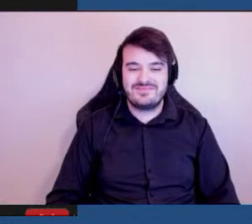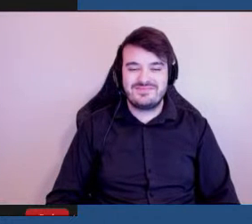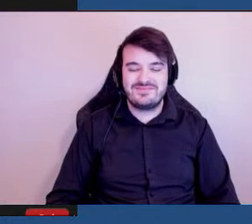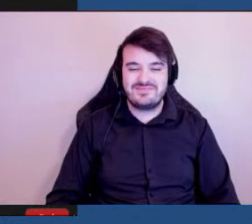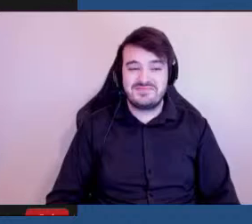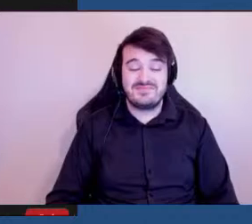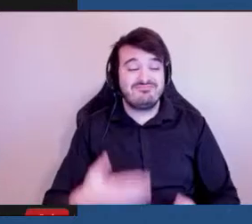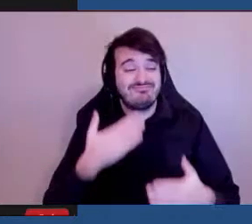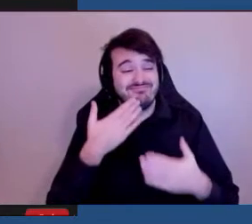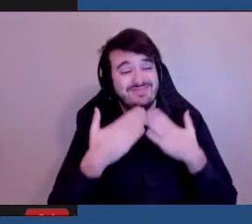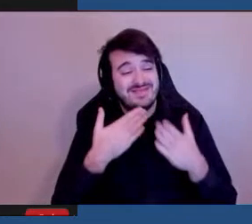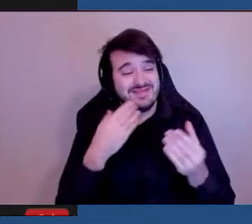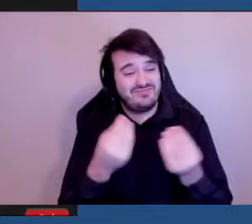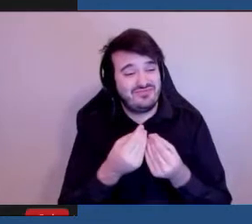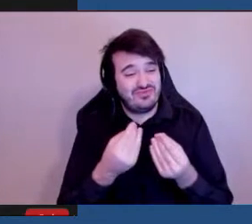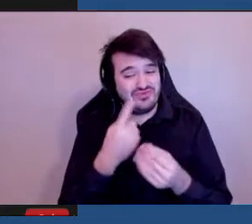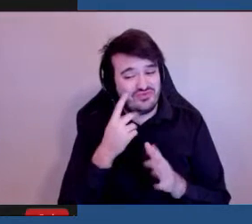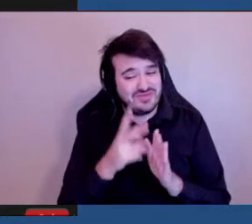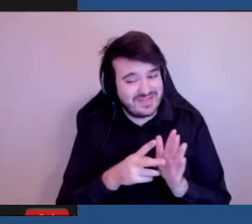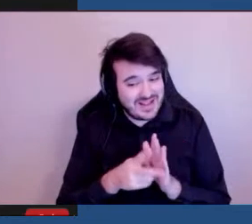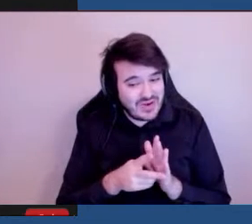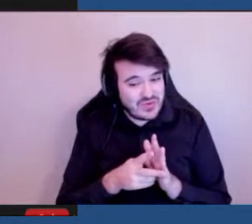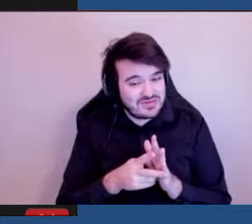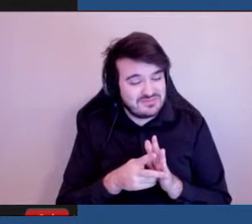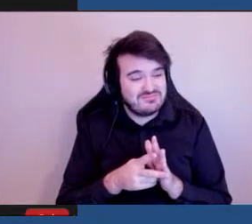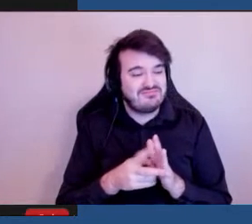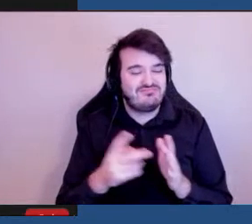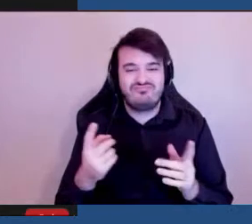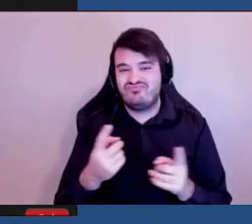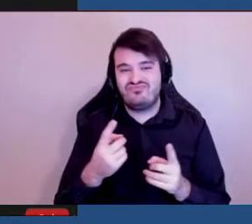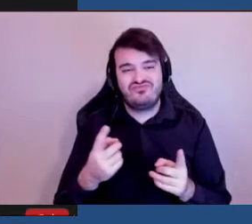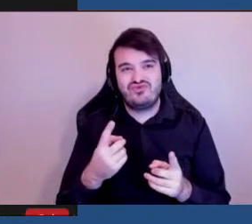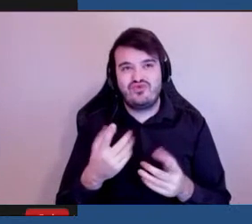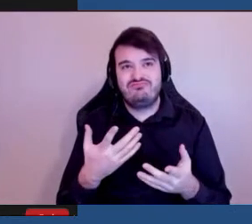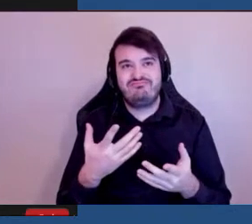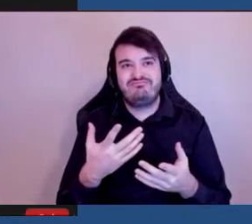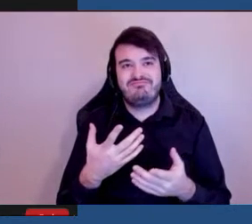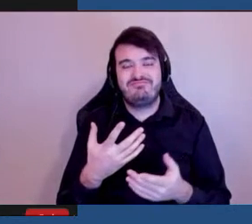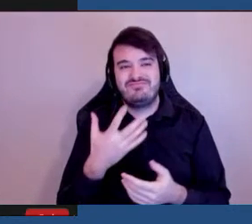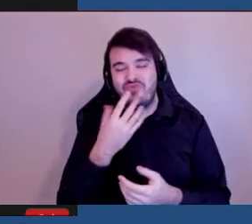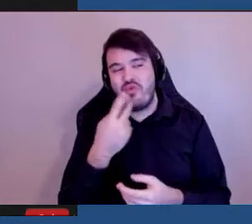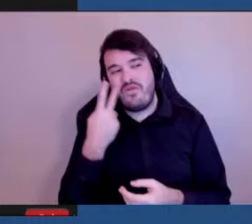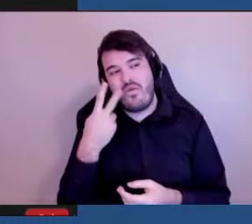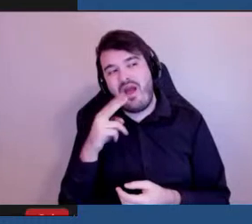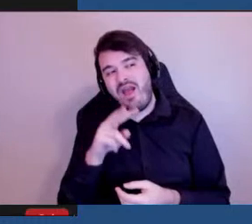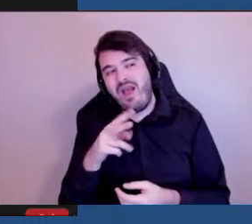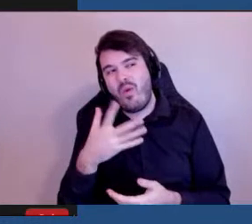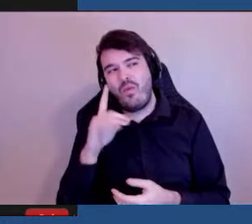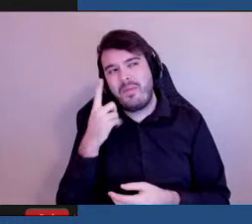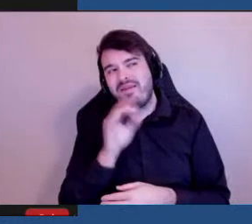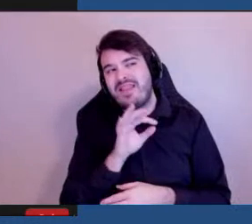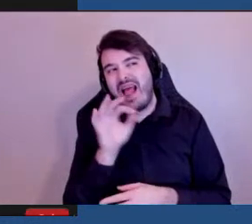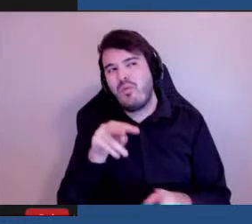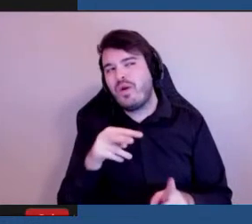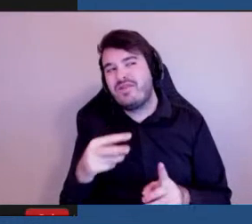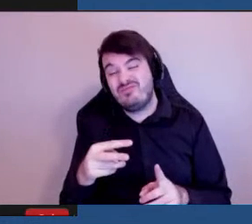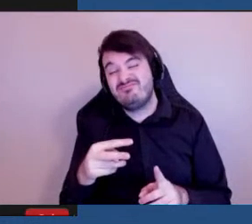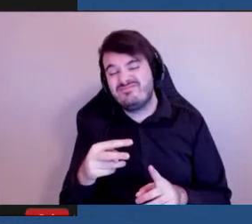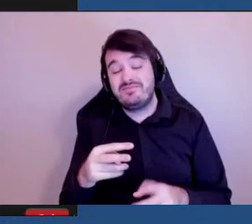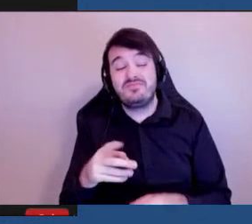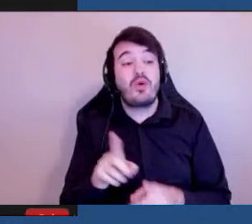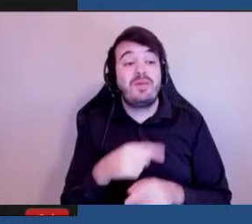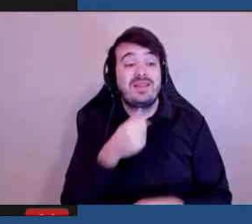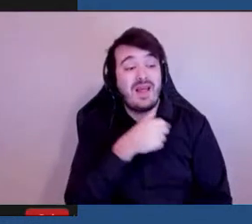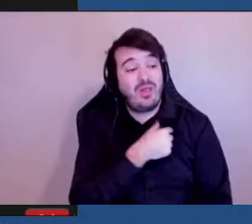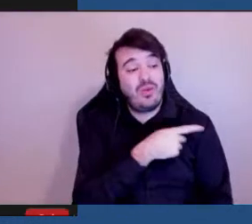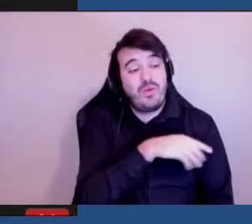Merci beaucoup de cette vidéo.'est toujours d'avoir le point de vue du gouvernement fédéral. Comme a dit le maire Watson